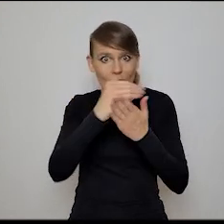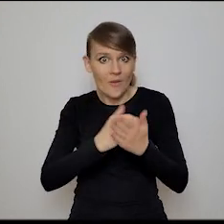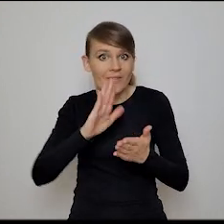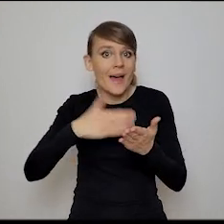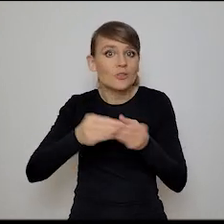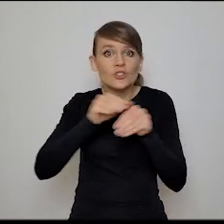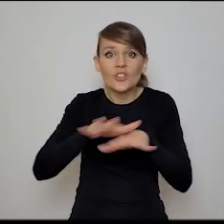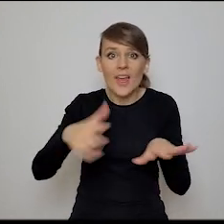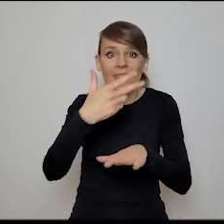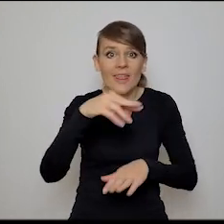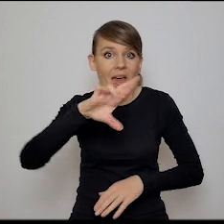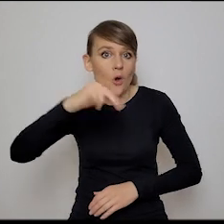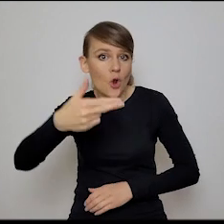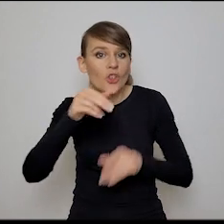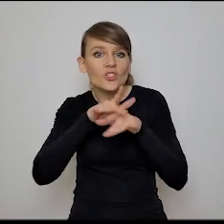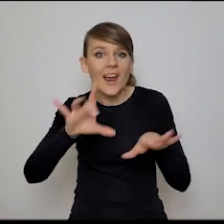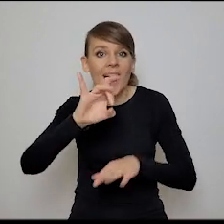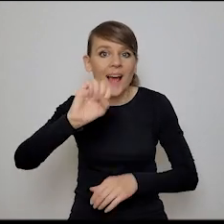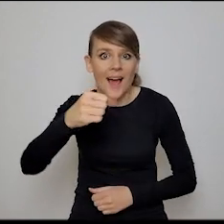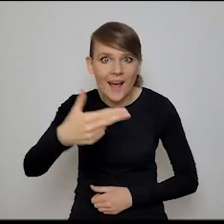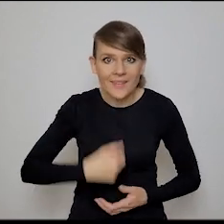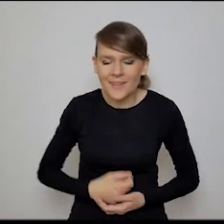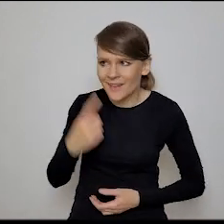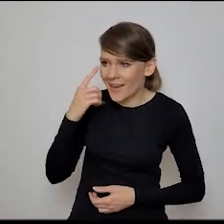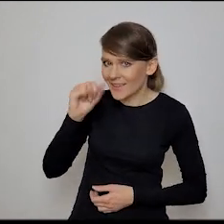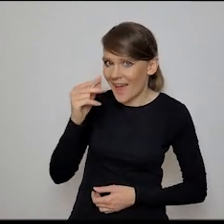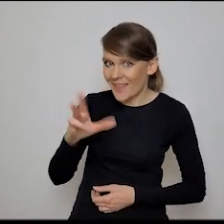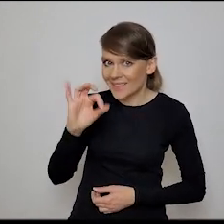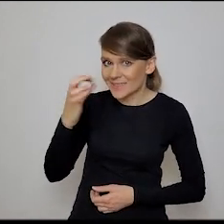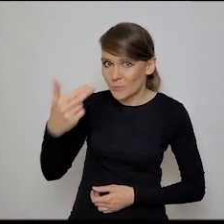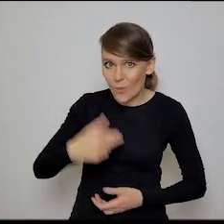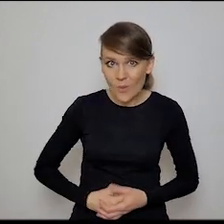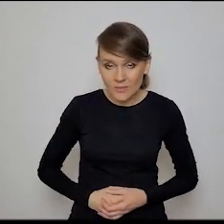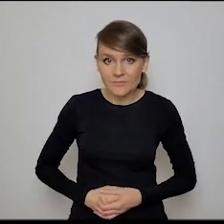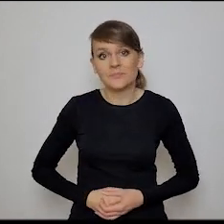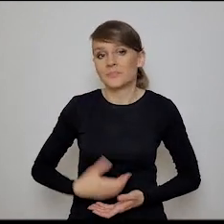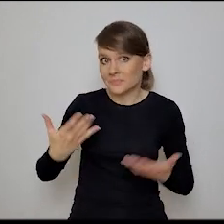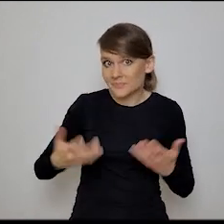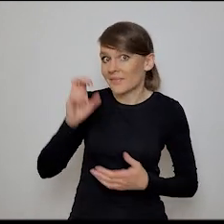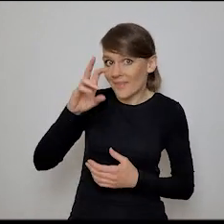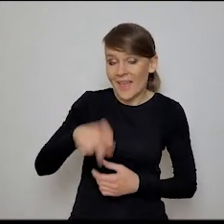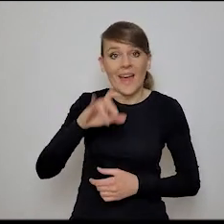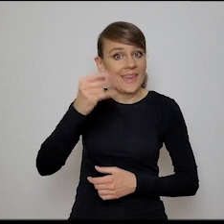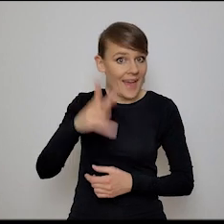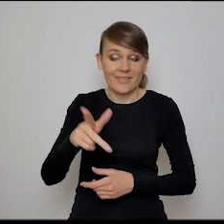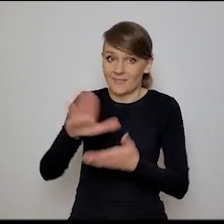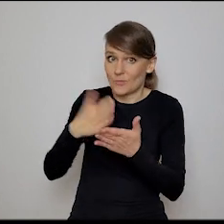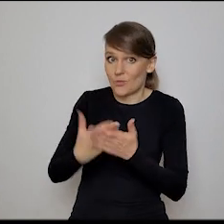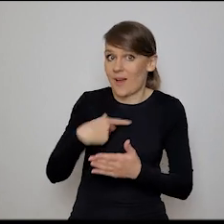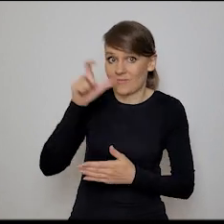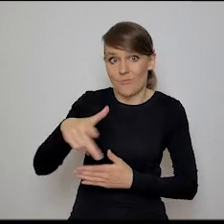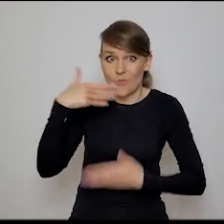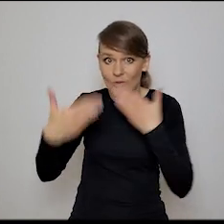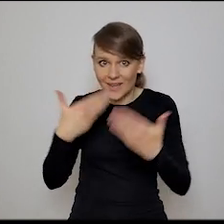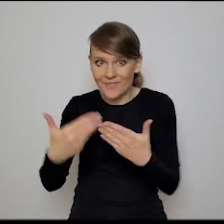przykład sieci neuronowych, sieci GAN, no to to są raczej osoby... Janek Simon na przykład. Na przykład Janek, którego też bardzo serdecznie pozdrawiam, ale nie